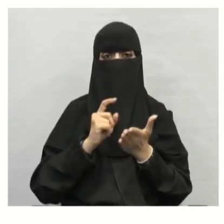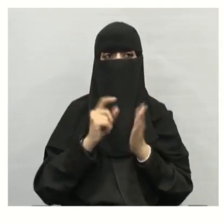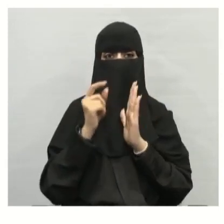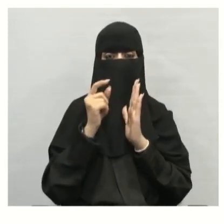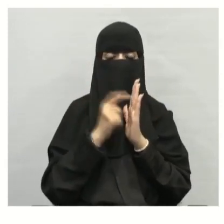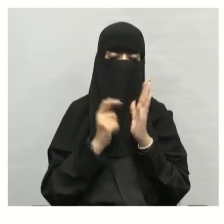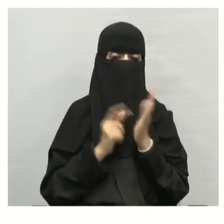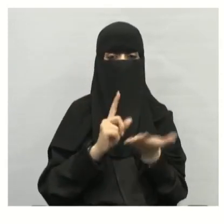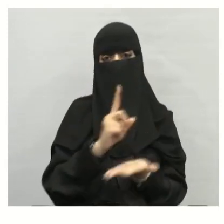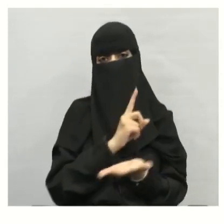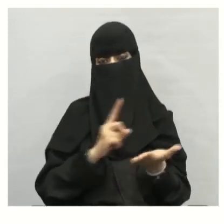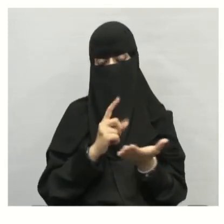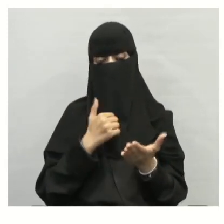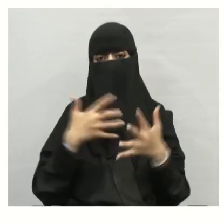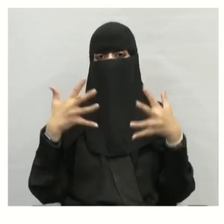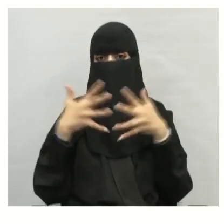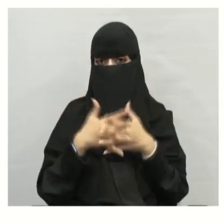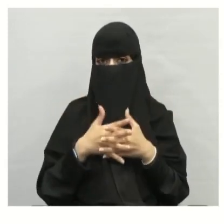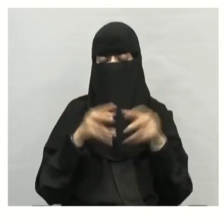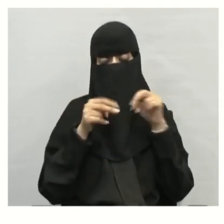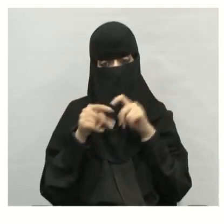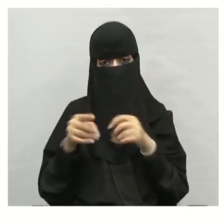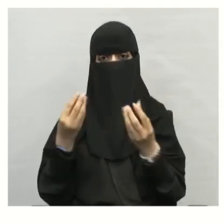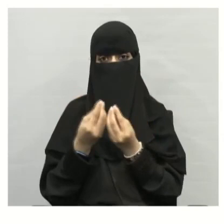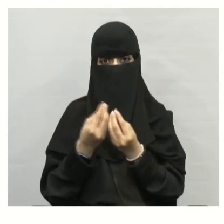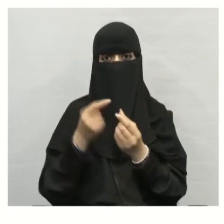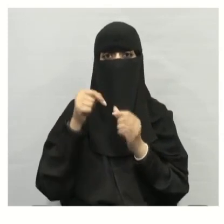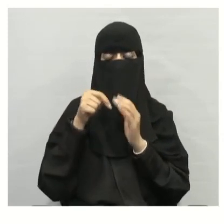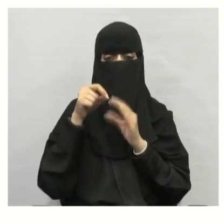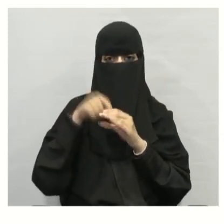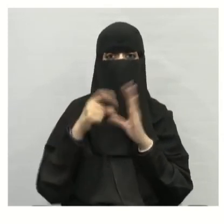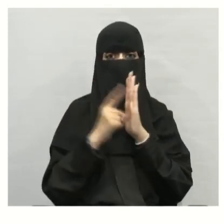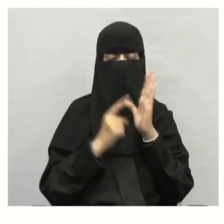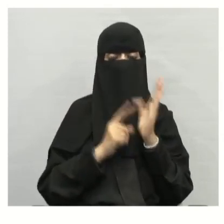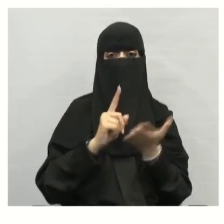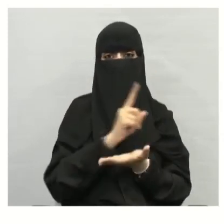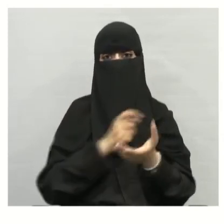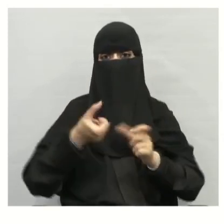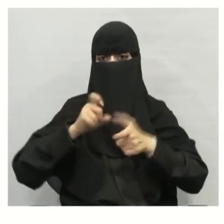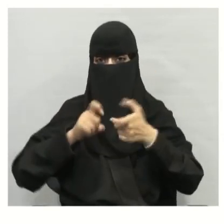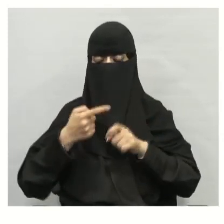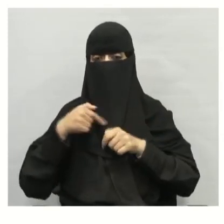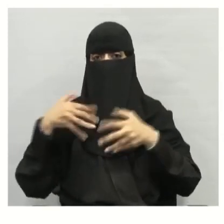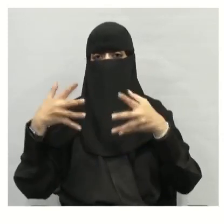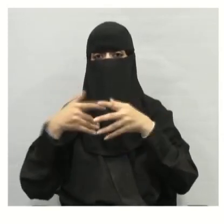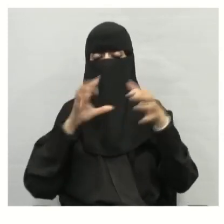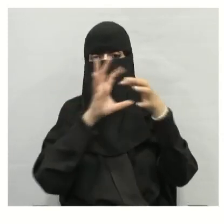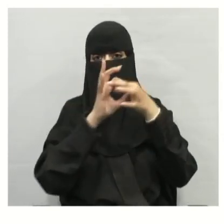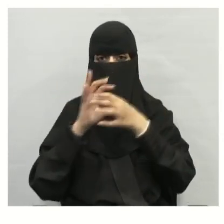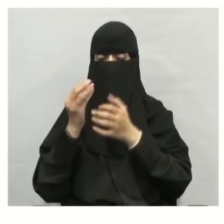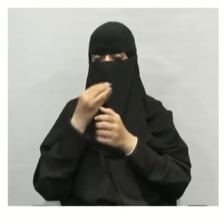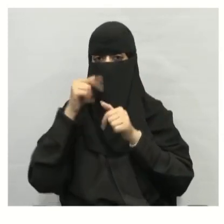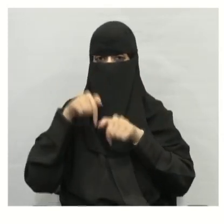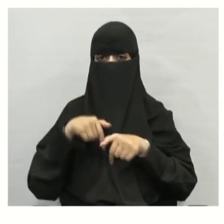البيئي تدخل الحيوانات بعضها مع بعض في النظام البيئي إذن هي تتكون من مجموعة من السلاسل الغذائية